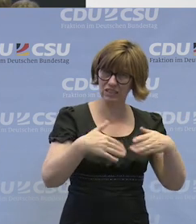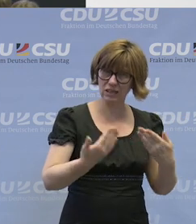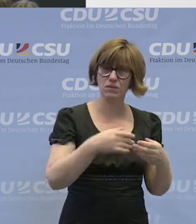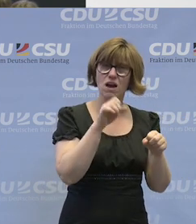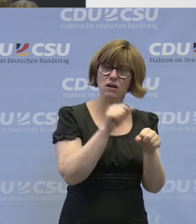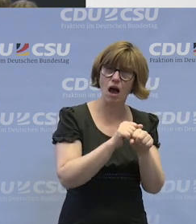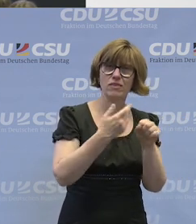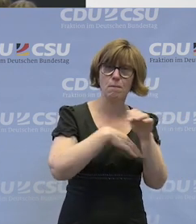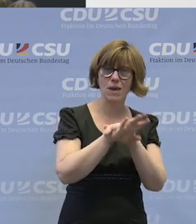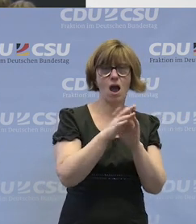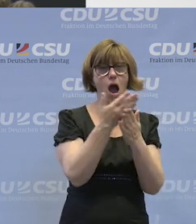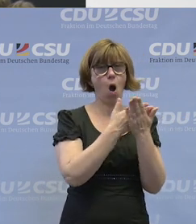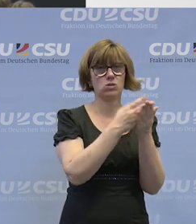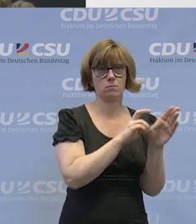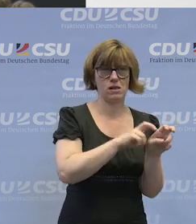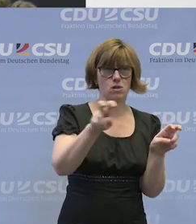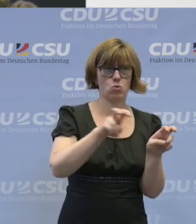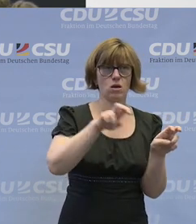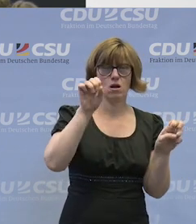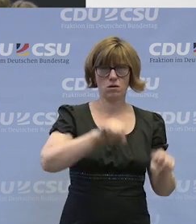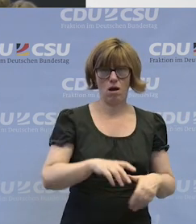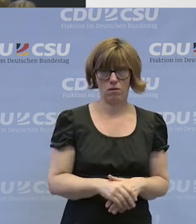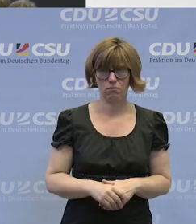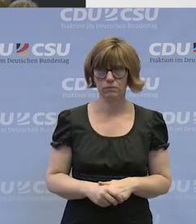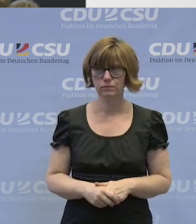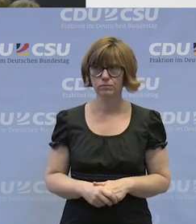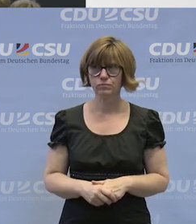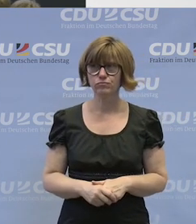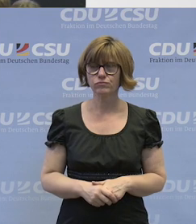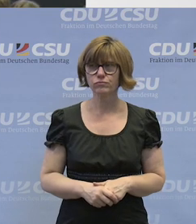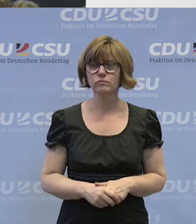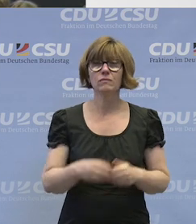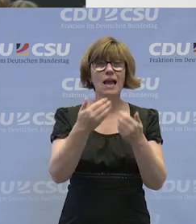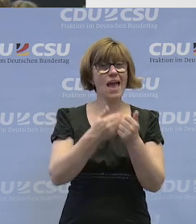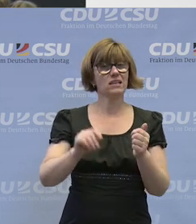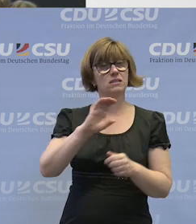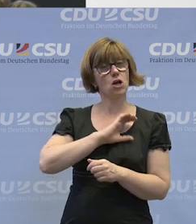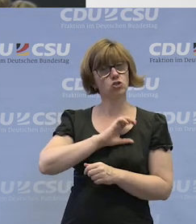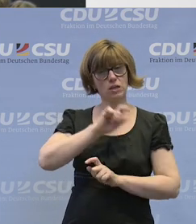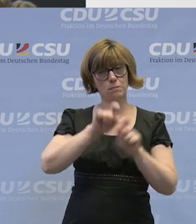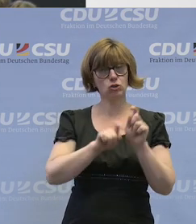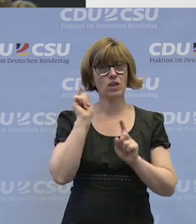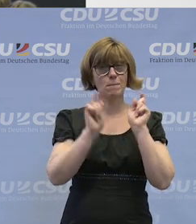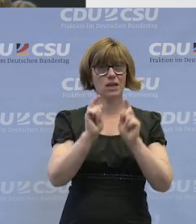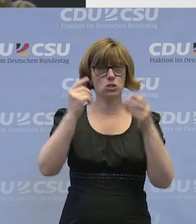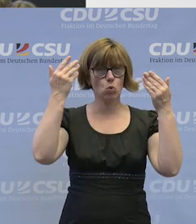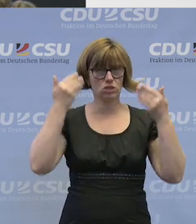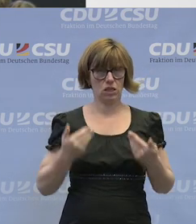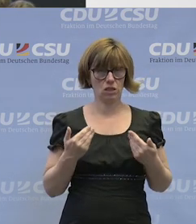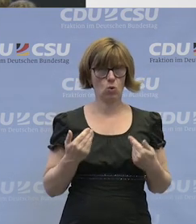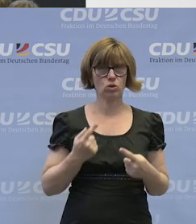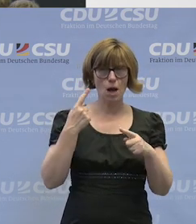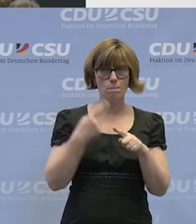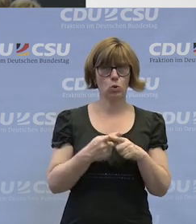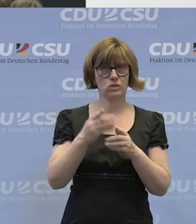damit Sie auch diese Ausbildung ausnüssen können. Extra Chancen für Menschen mit Migrationshintergrund und